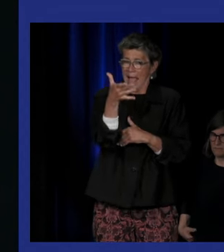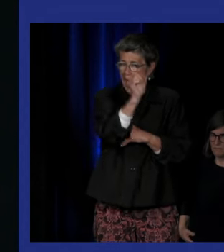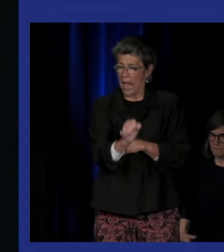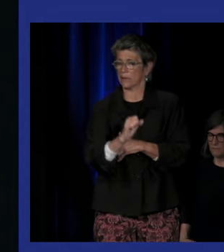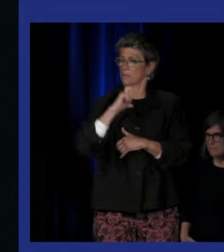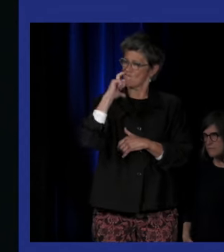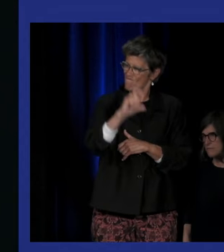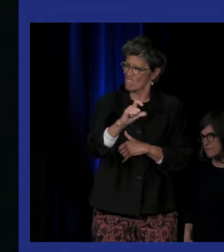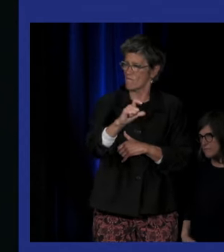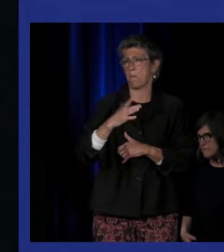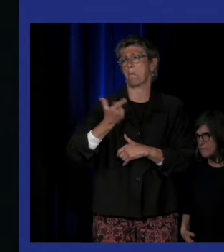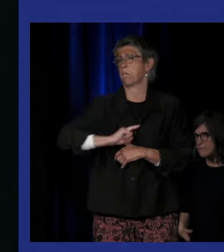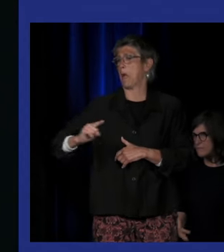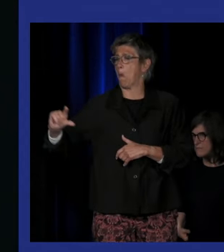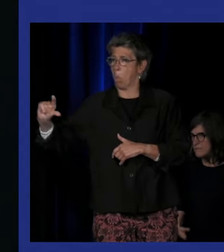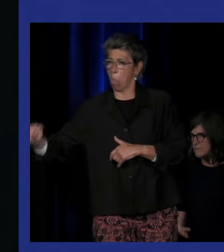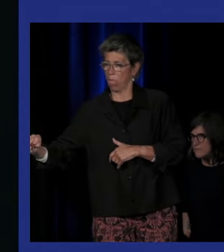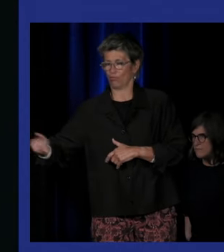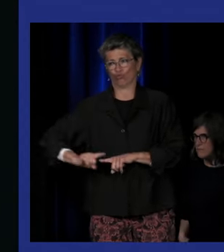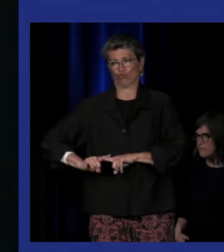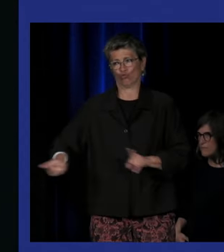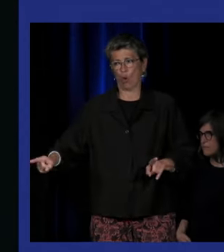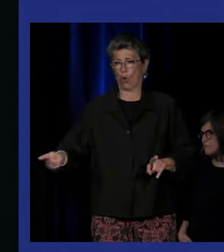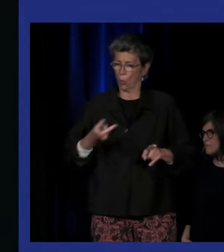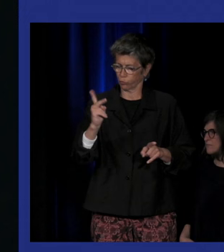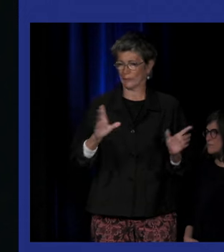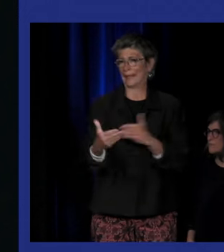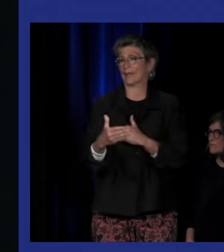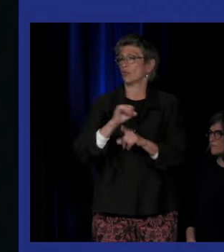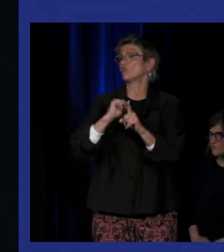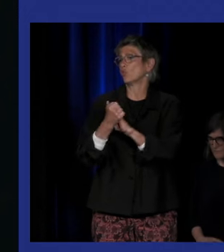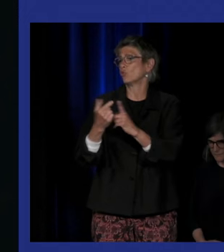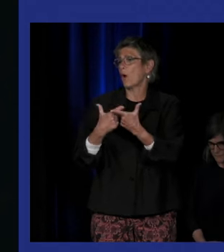on fait référence à cette catégorie plutôt sociolinguistique